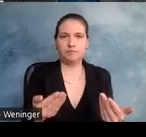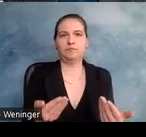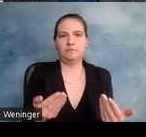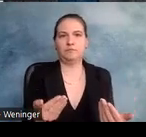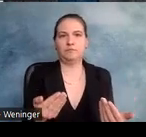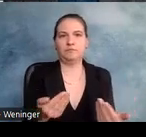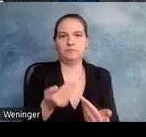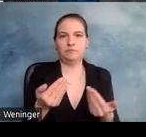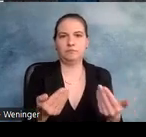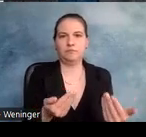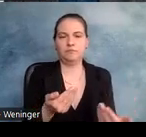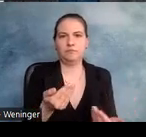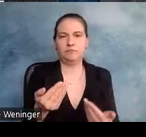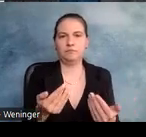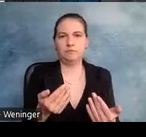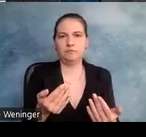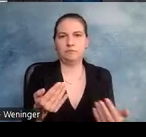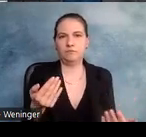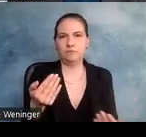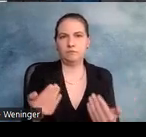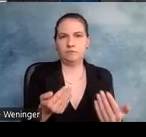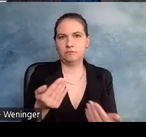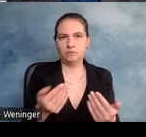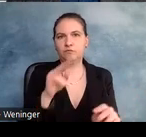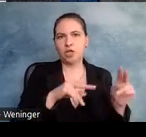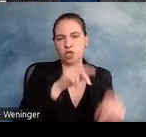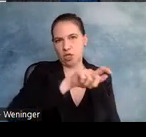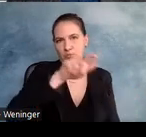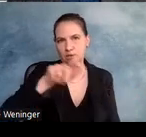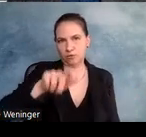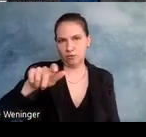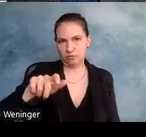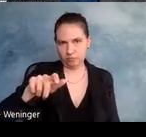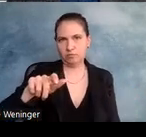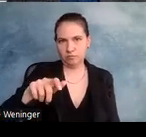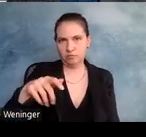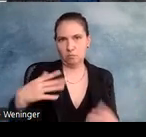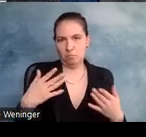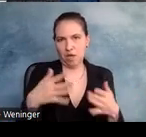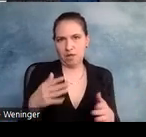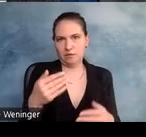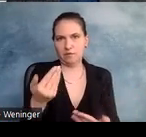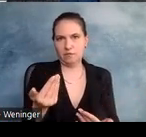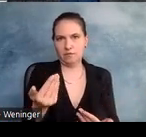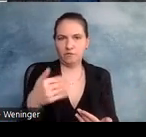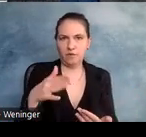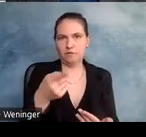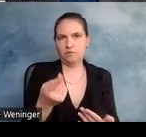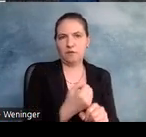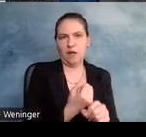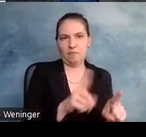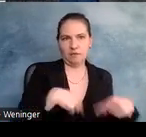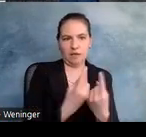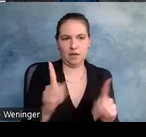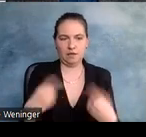Personen haben, die sich also sowohl in beiden Arbeitskreisen befinden,